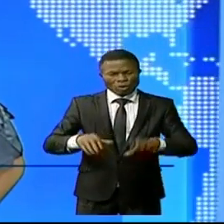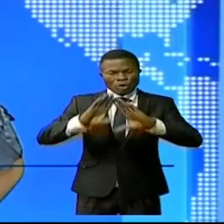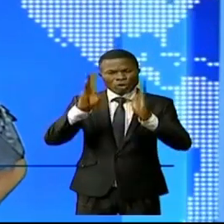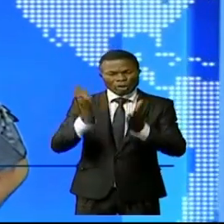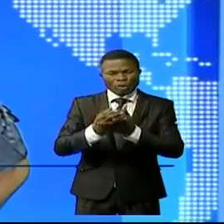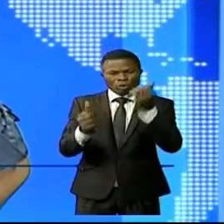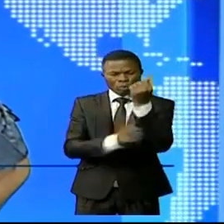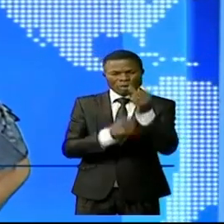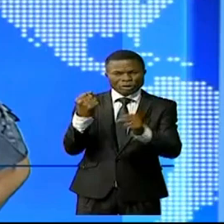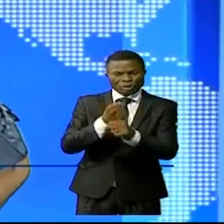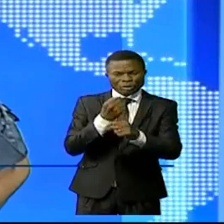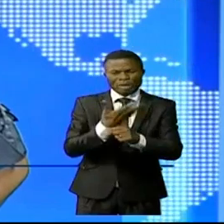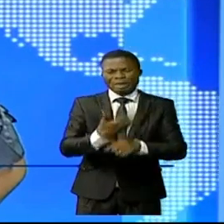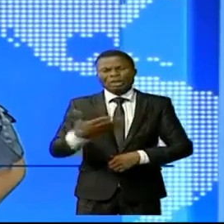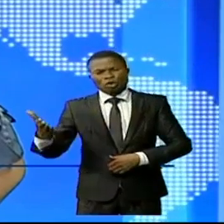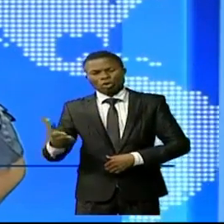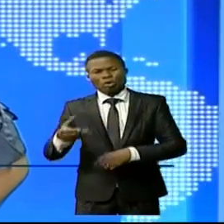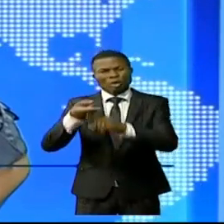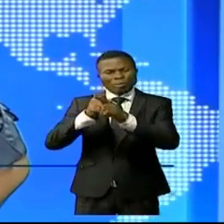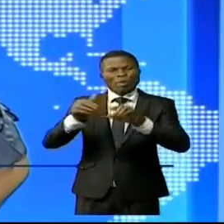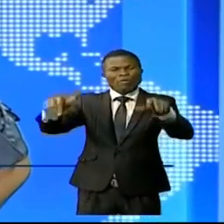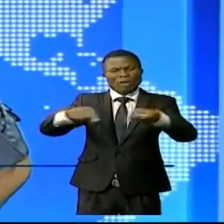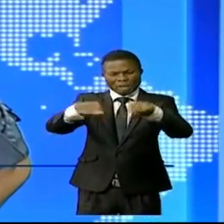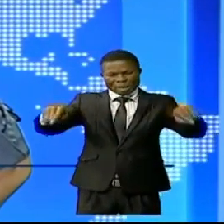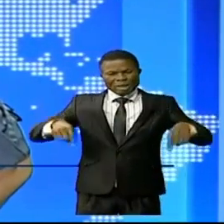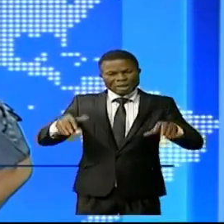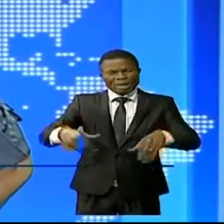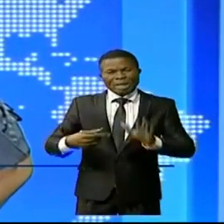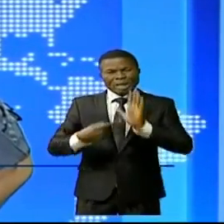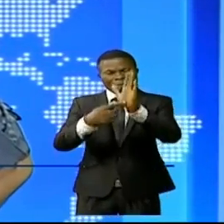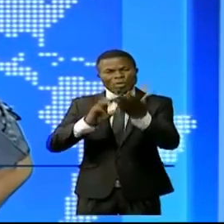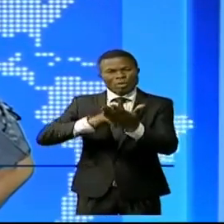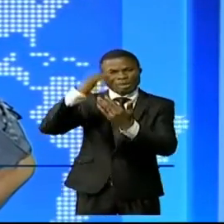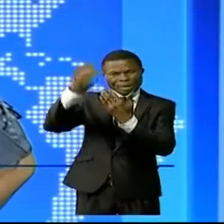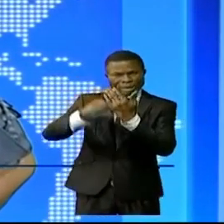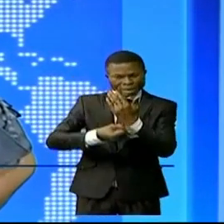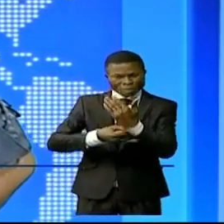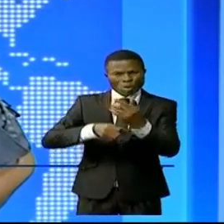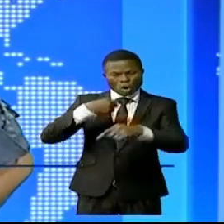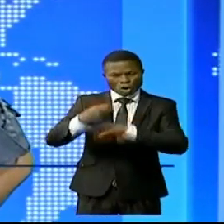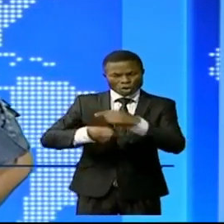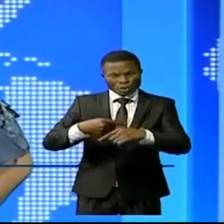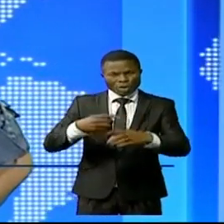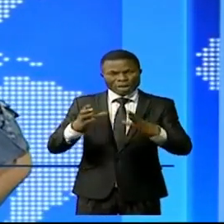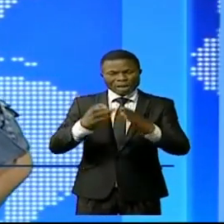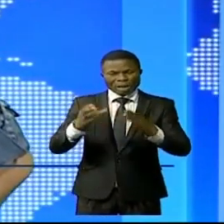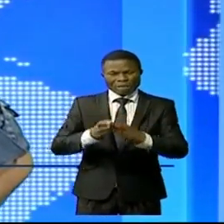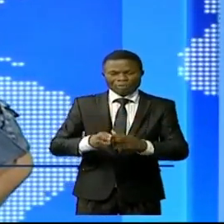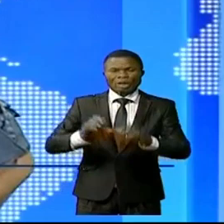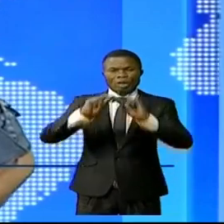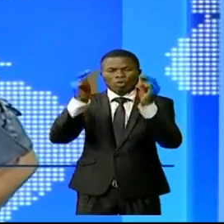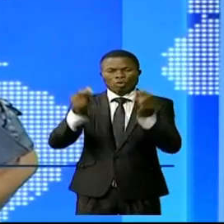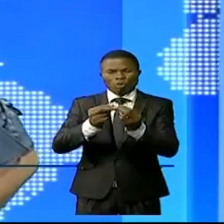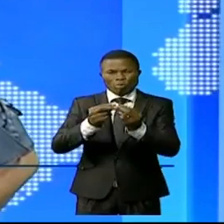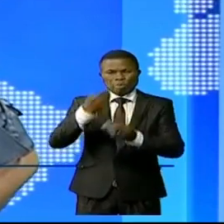agricoles d'exposer le produit de champs dans le cadre d'un projet mis en œuvre par Caritas Congo.